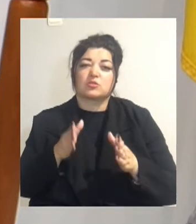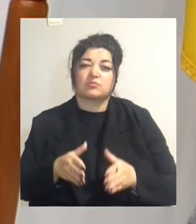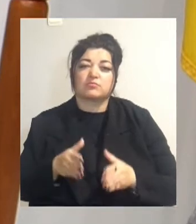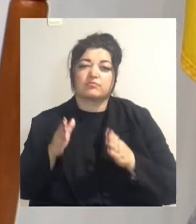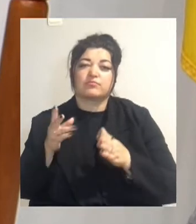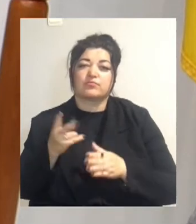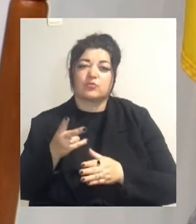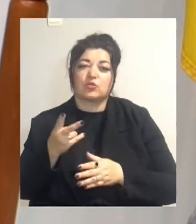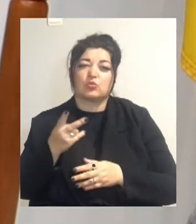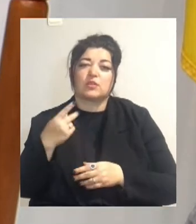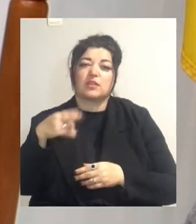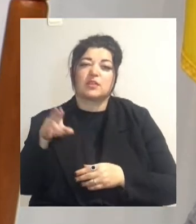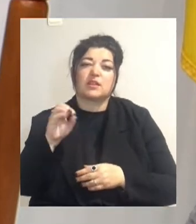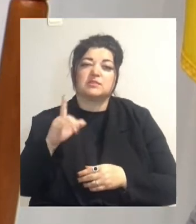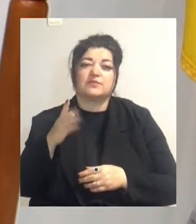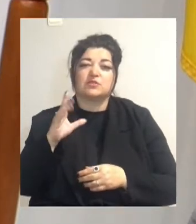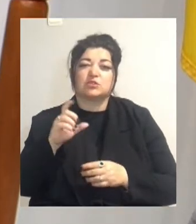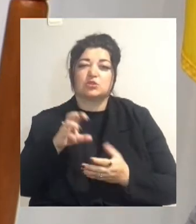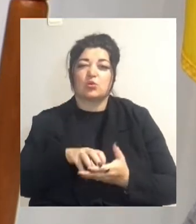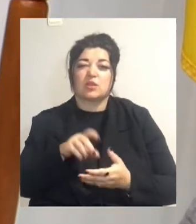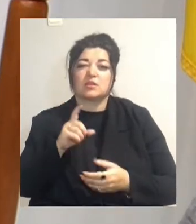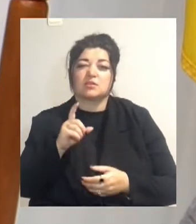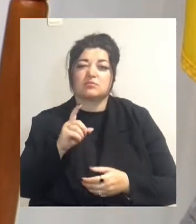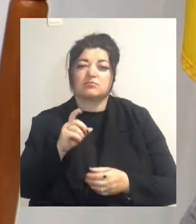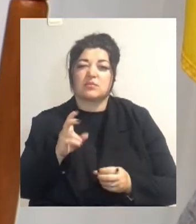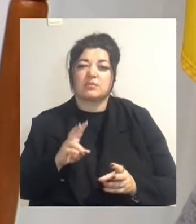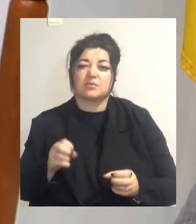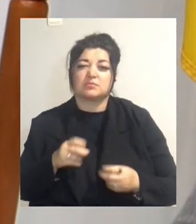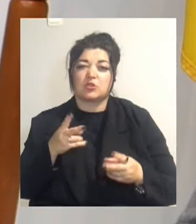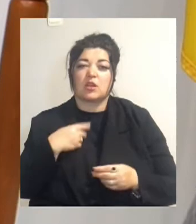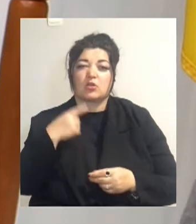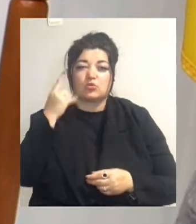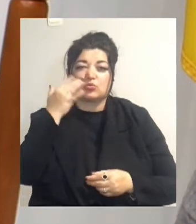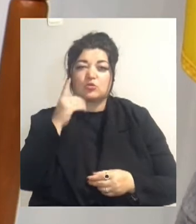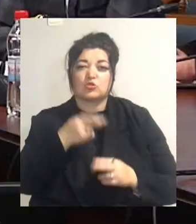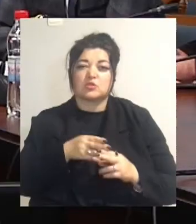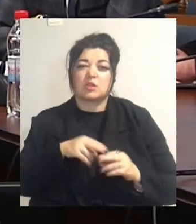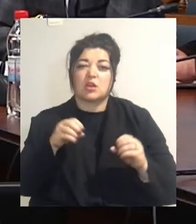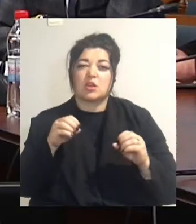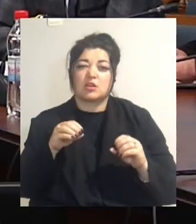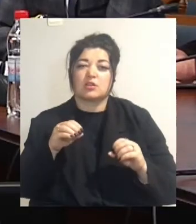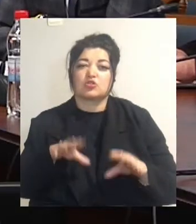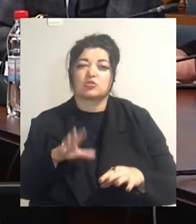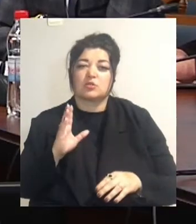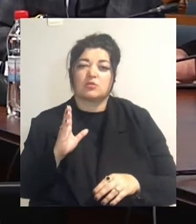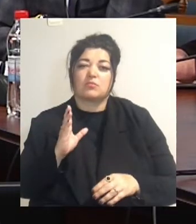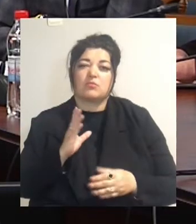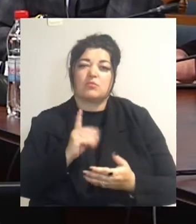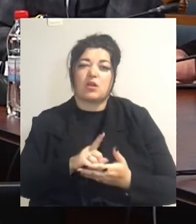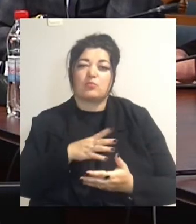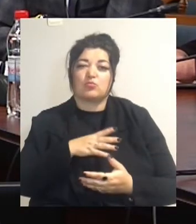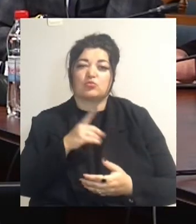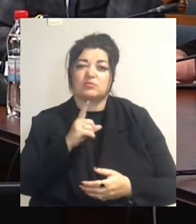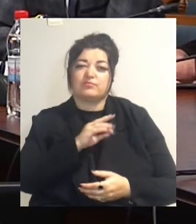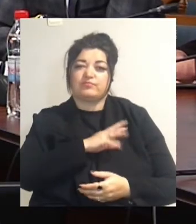десь в зоні забезпечення. Але я думаю, що це рішення має бути наше спільне з ветеранами. Наприкінці наради міністрка